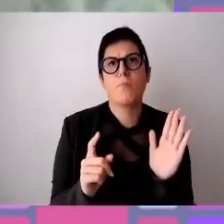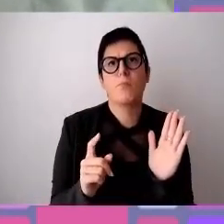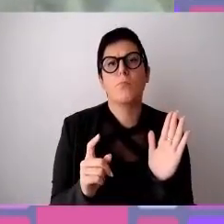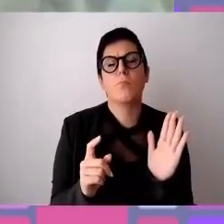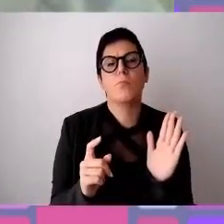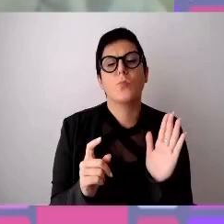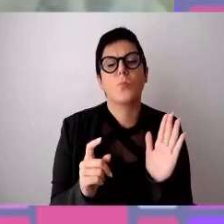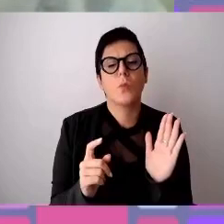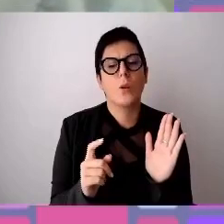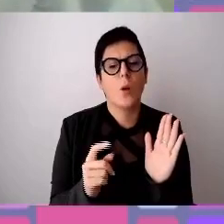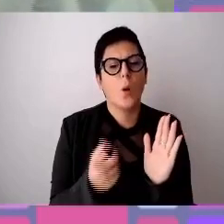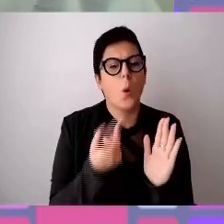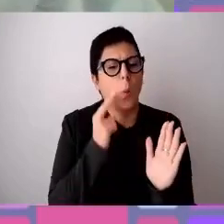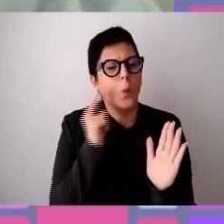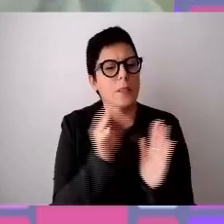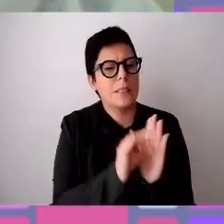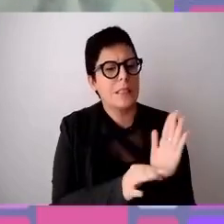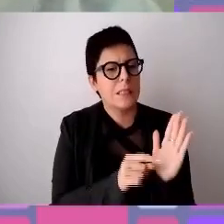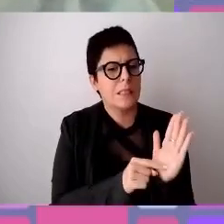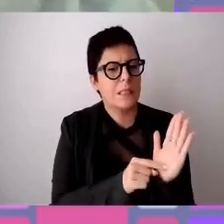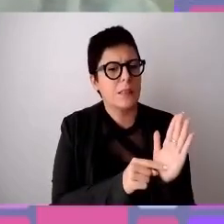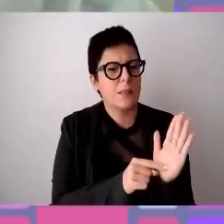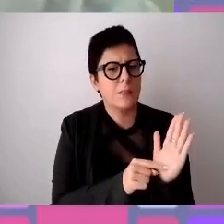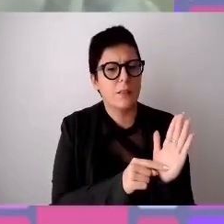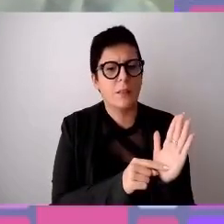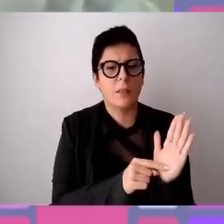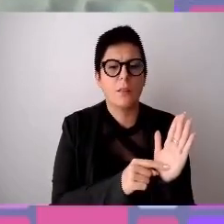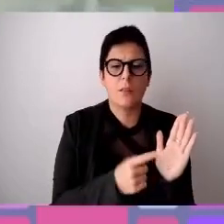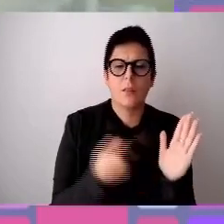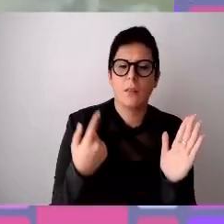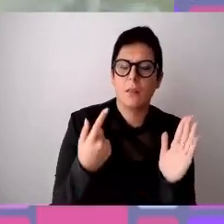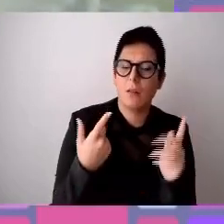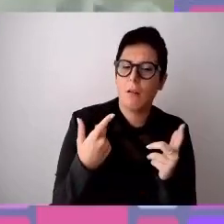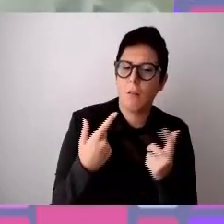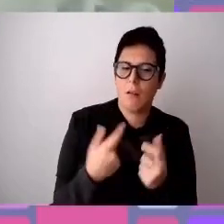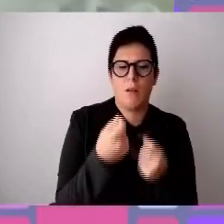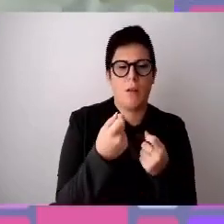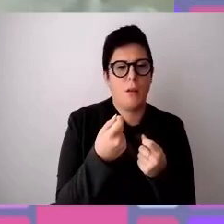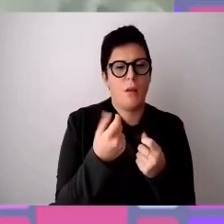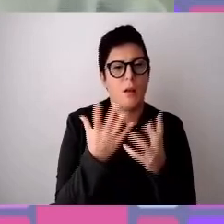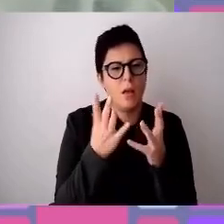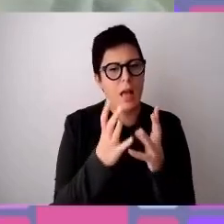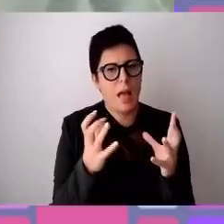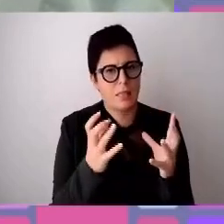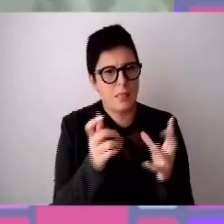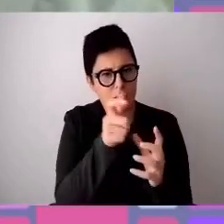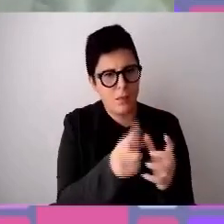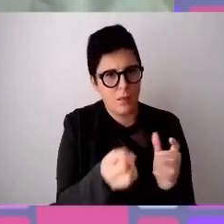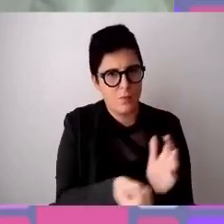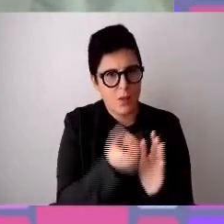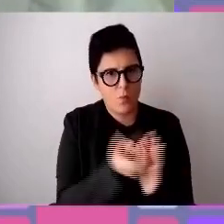dal punto di vista normativo non puoi si parlava prima di sviluppo non puoi imporre un'azienda di sviluppare una persona ok